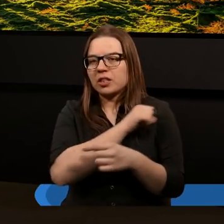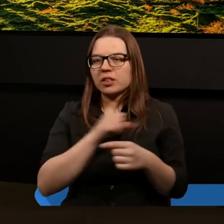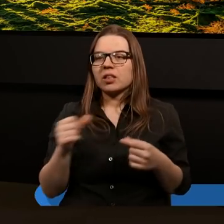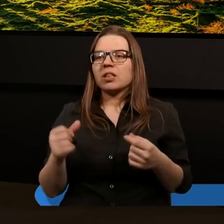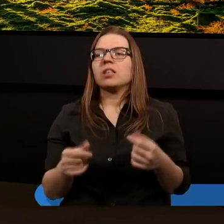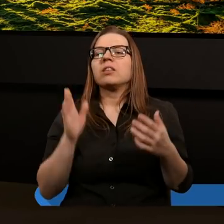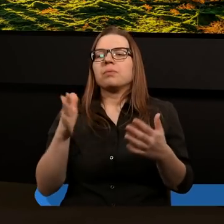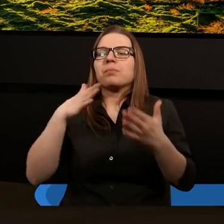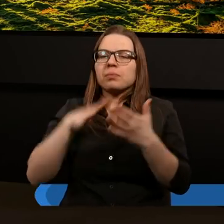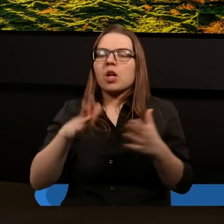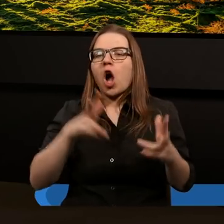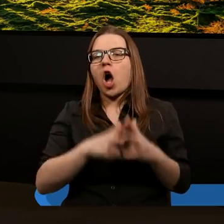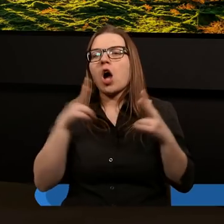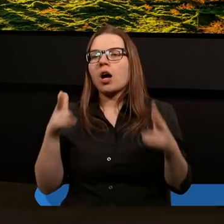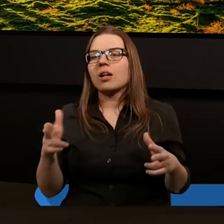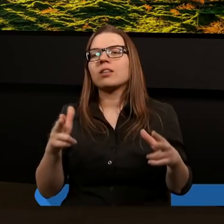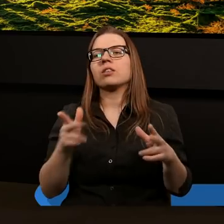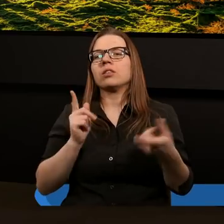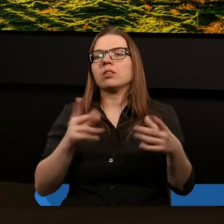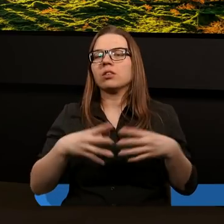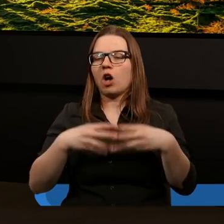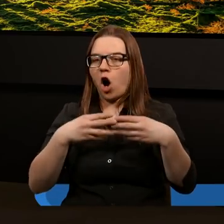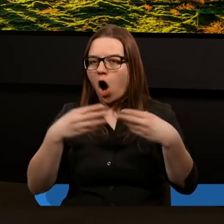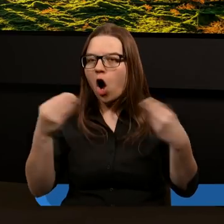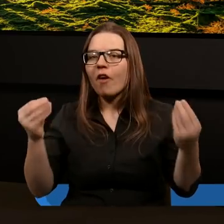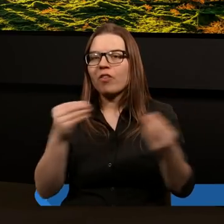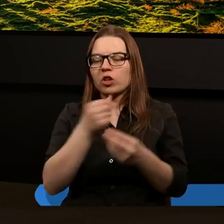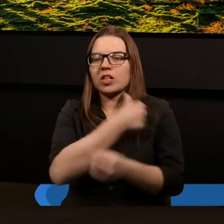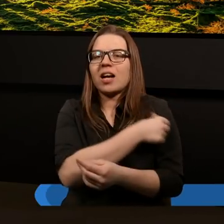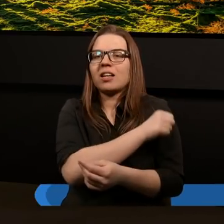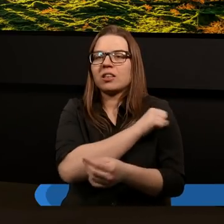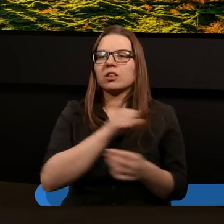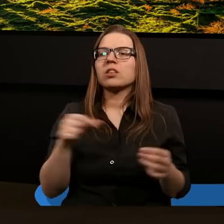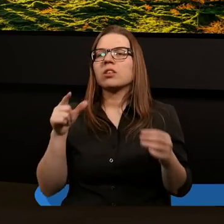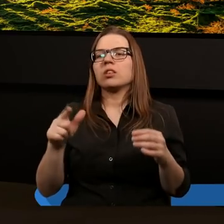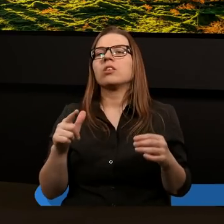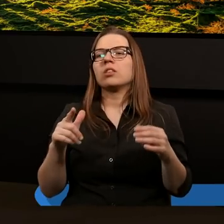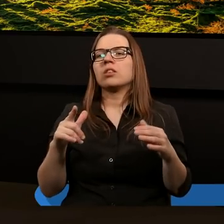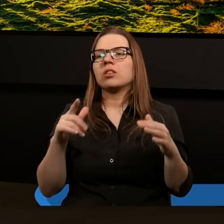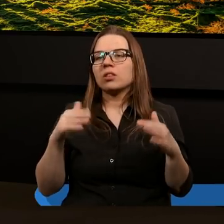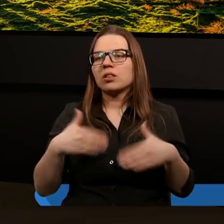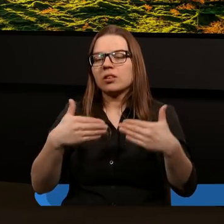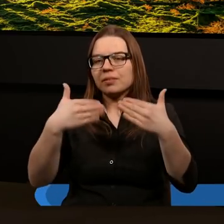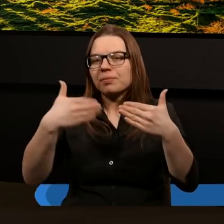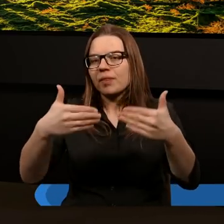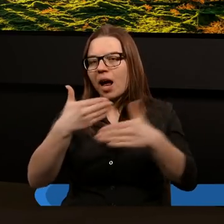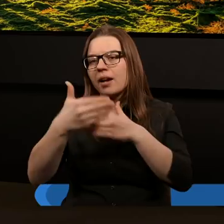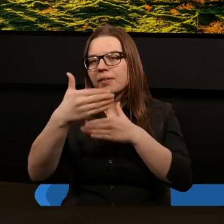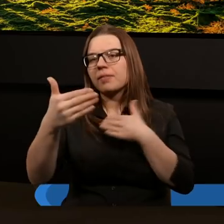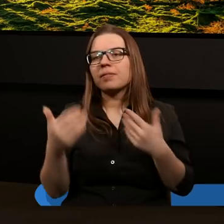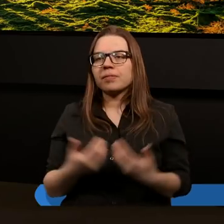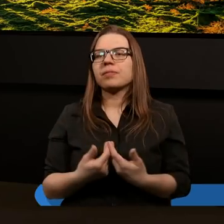Ale później zaczyna się okres szybkiego rozwoju chrześcijaństwa, liczebnego, organizacyjnego,